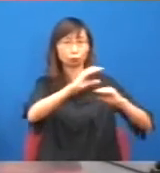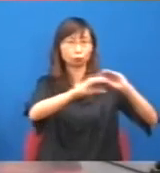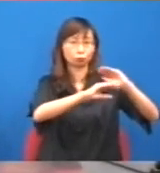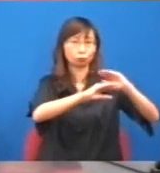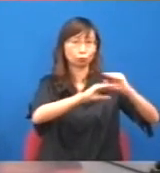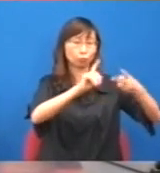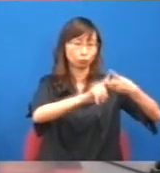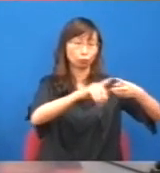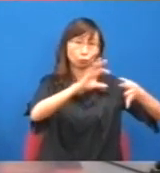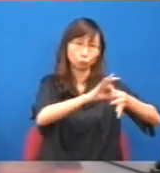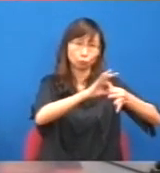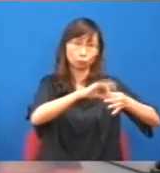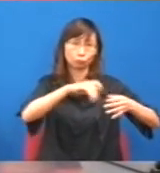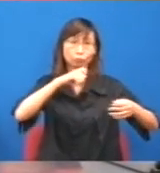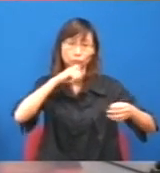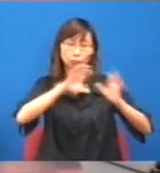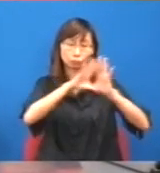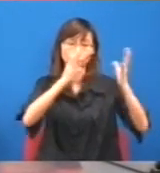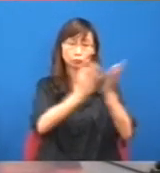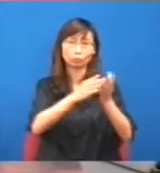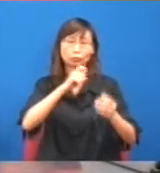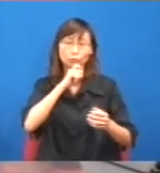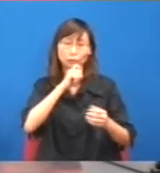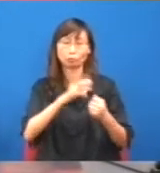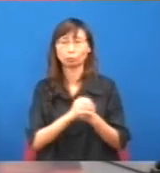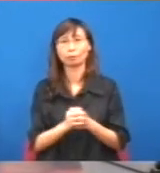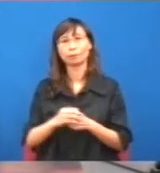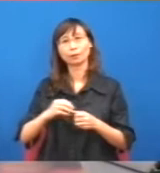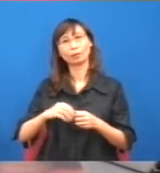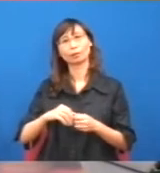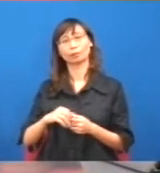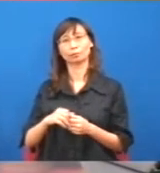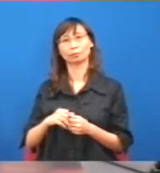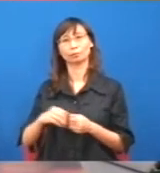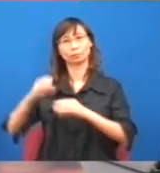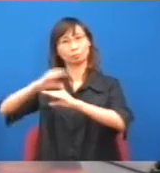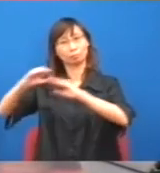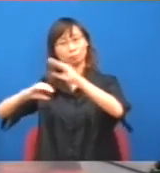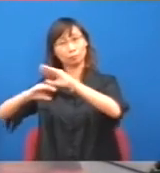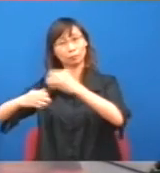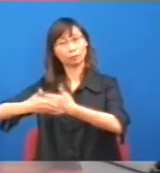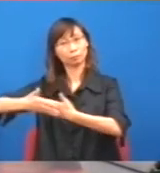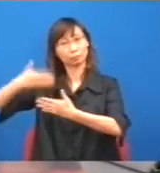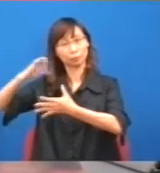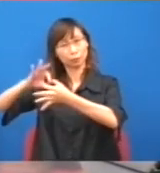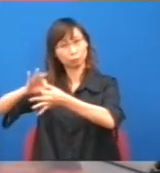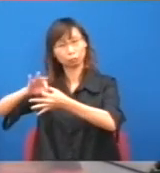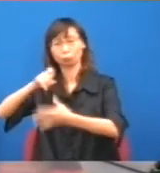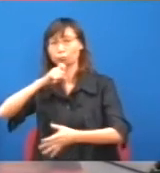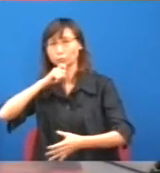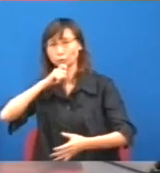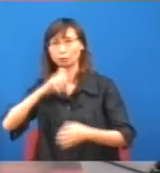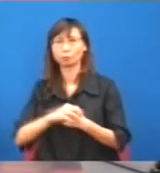立法會也工聯會有份的,加上這個民建聯,那他們怎樣對香港工人,由二十八元加到